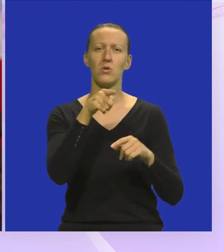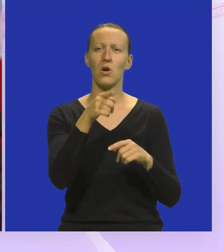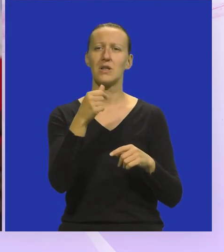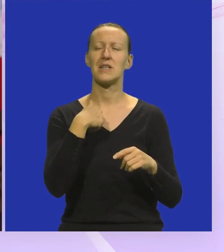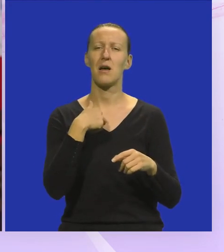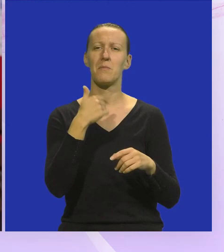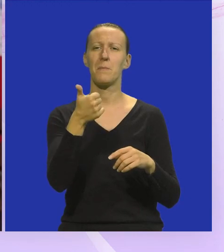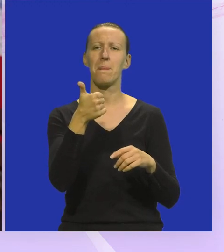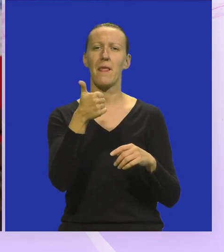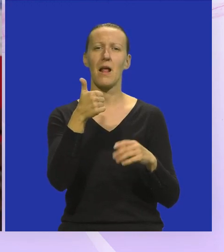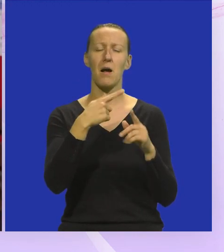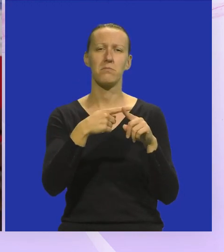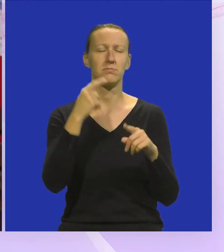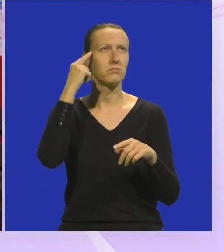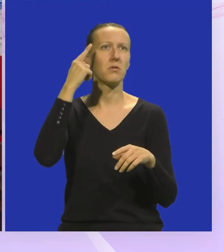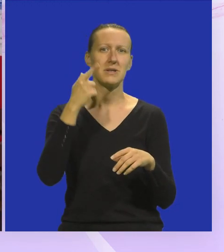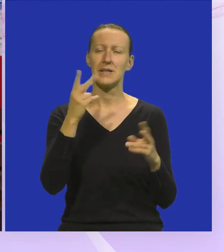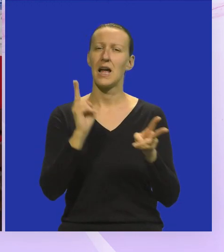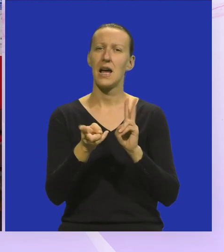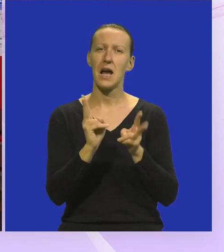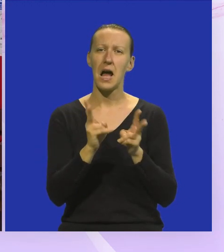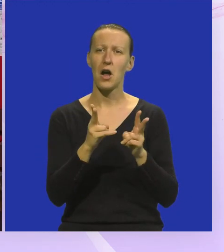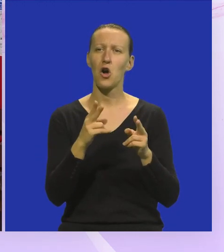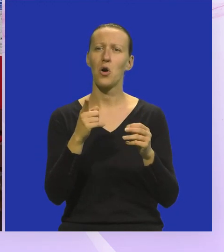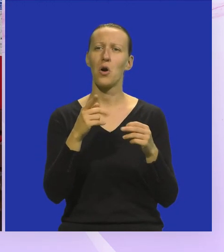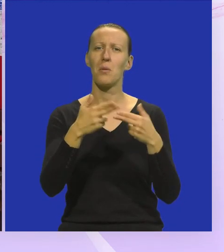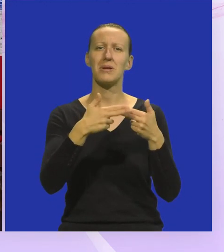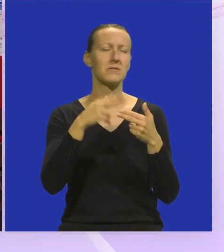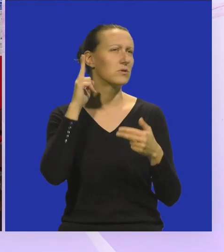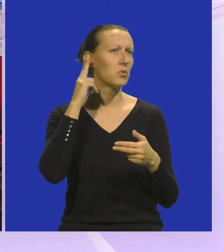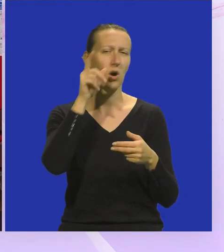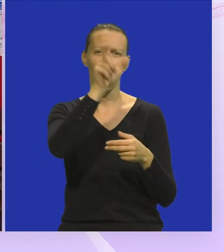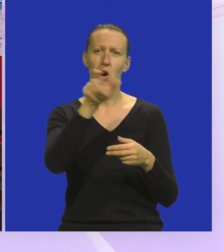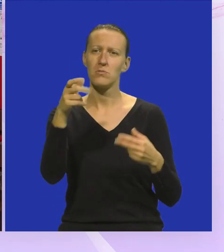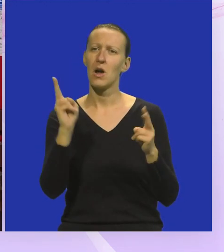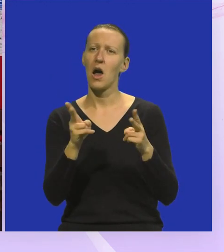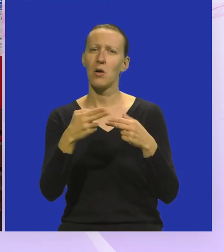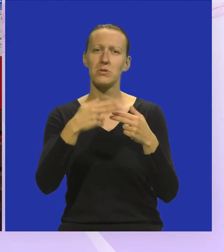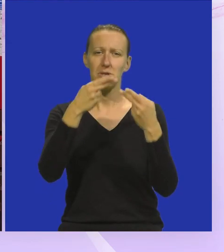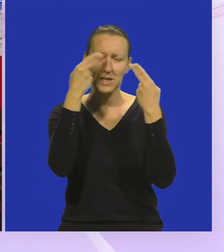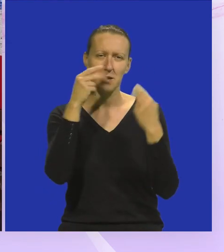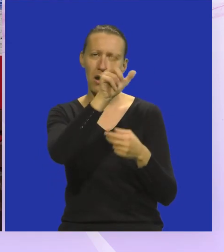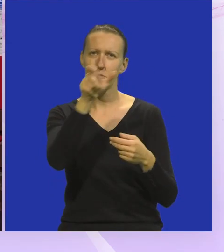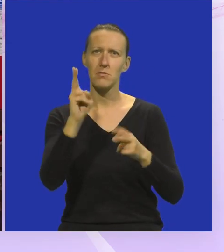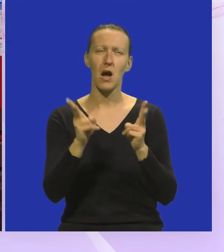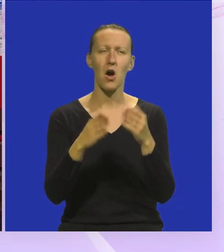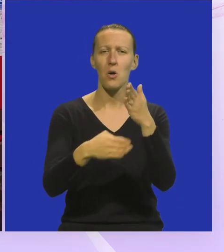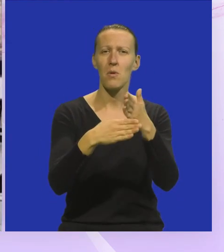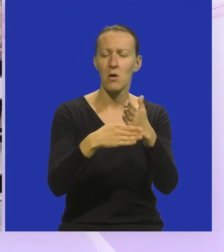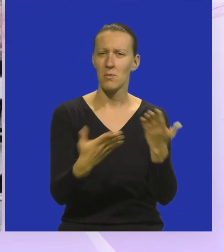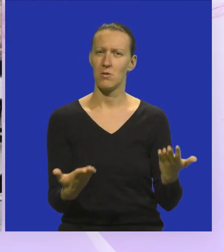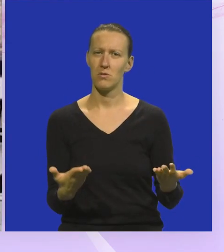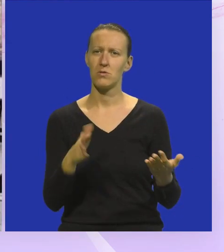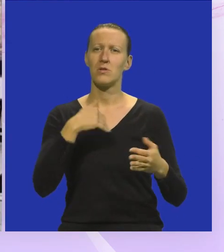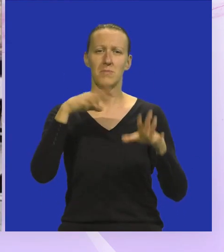što sam u jednom trenutku pomisela kako pristupiti gluhoj osobi, ili ne znam, kako pristupiti slijepoj osobi, kako joj pomoći.